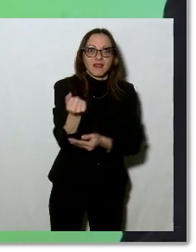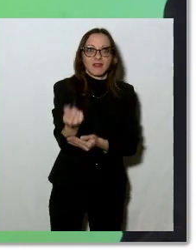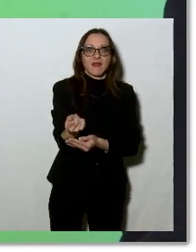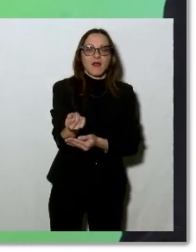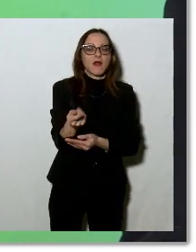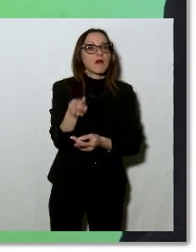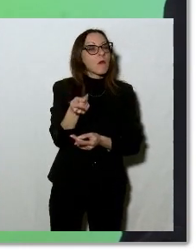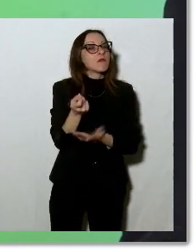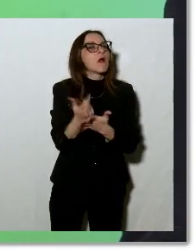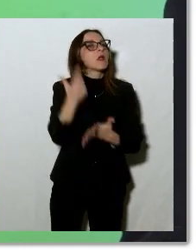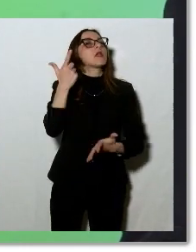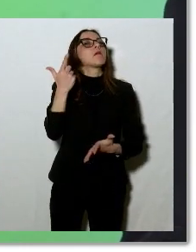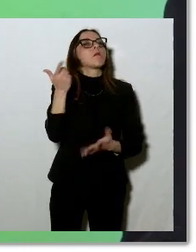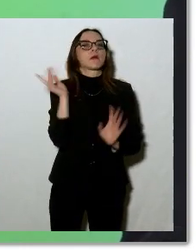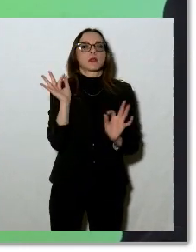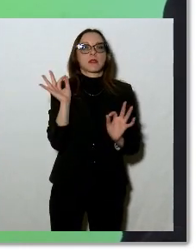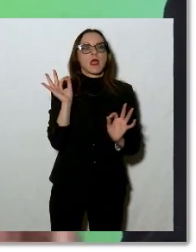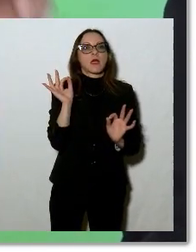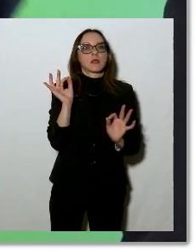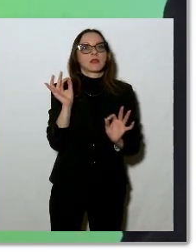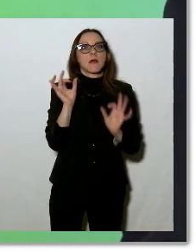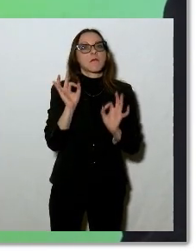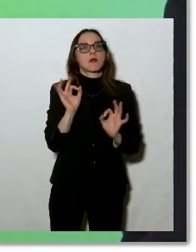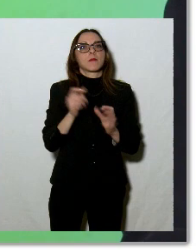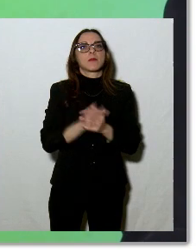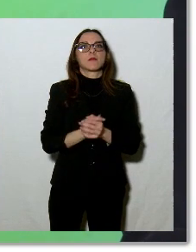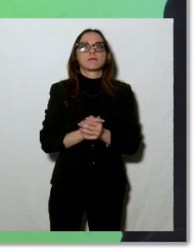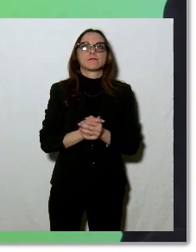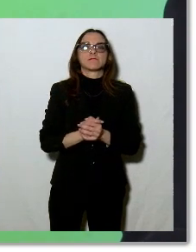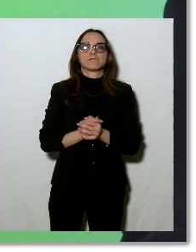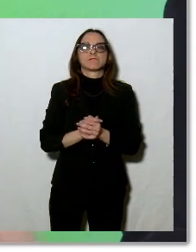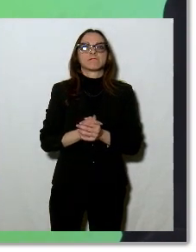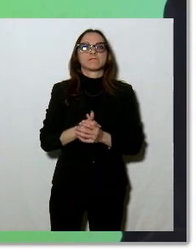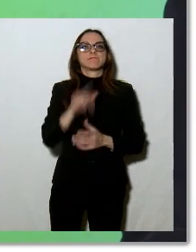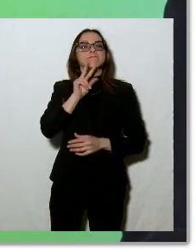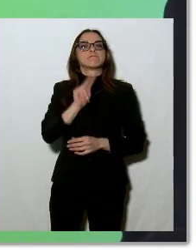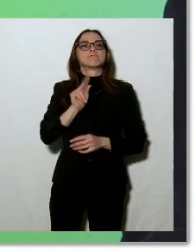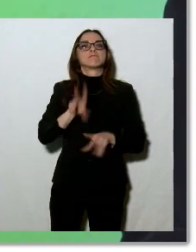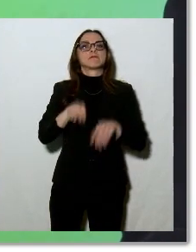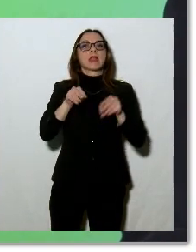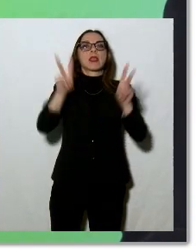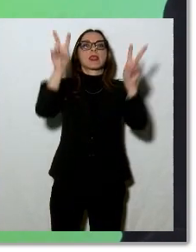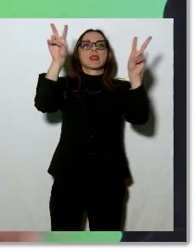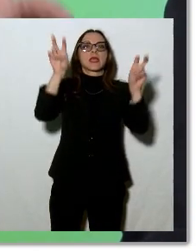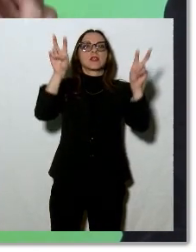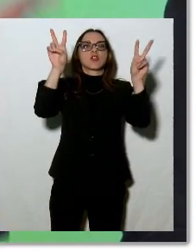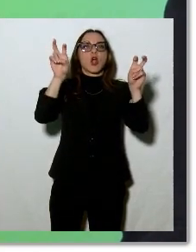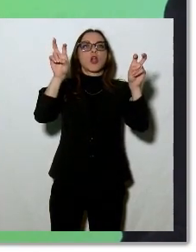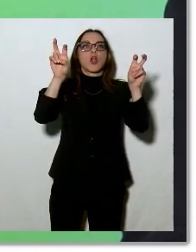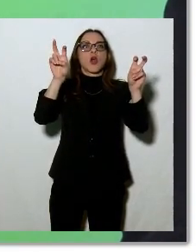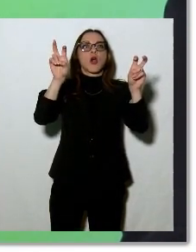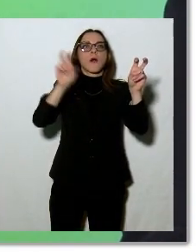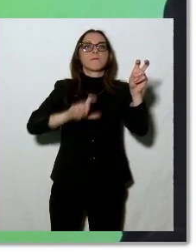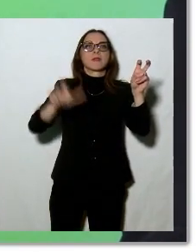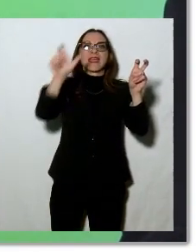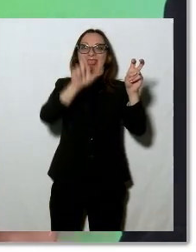elemento molto importante e molto sostanziale per il nostro paese. Parto dal titolo, l'Italia più bella.